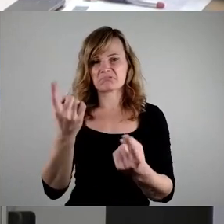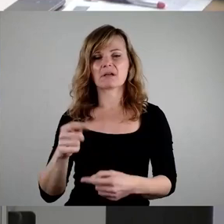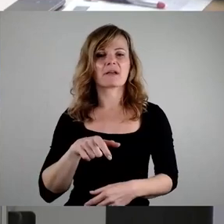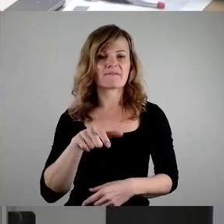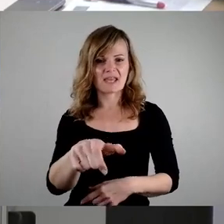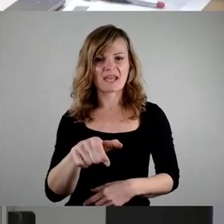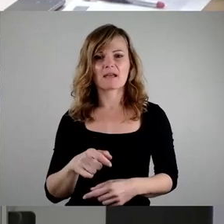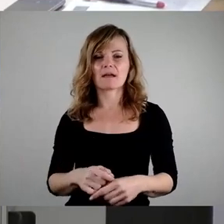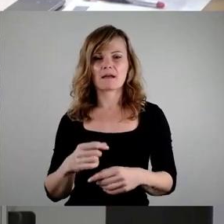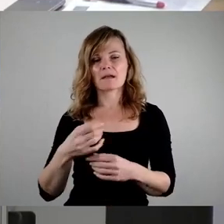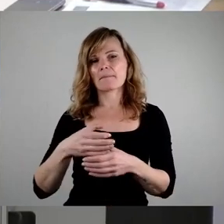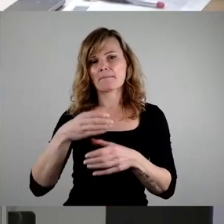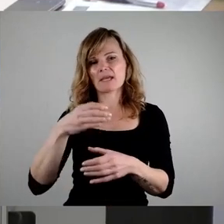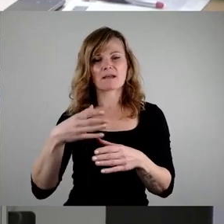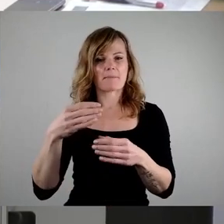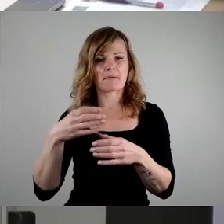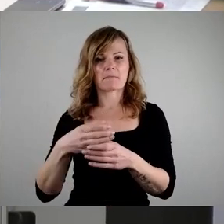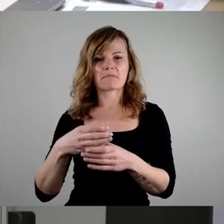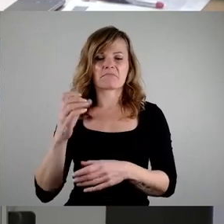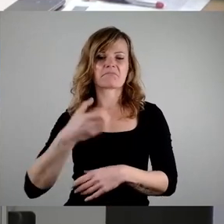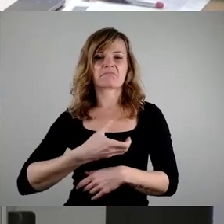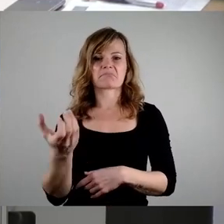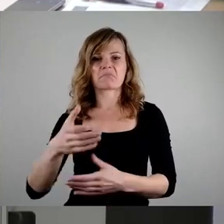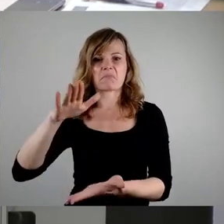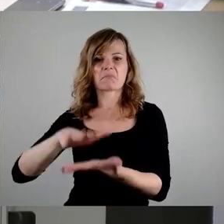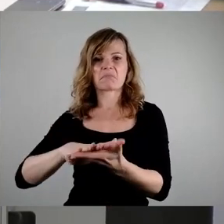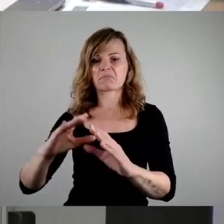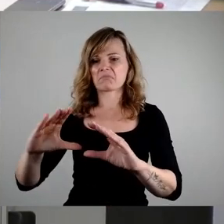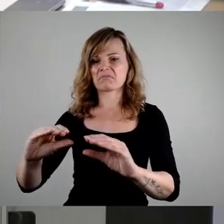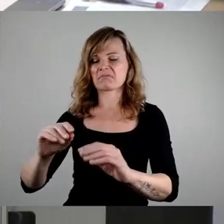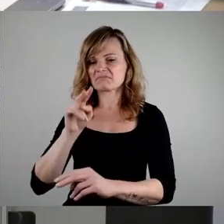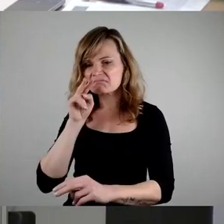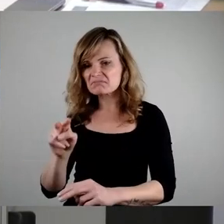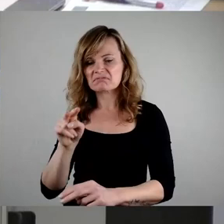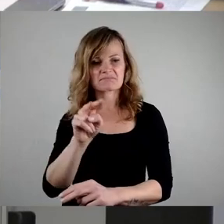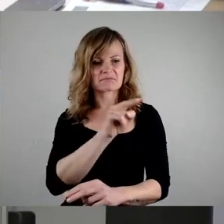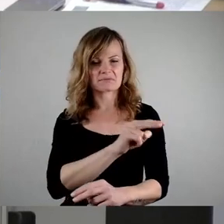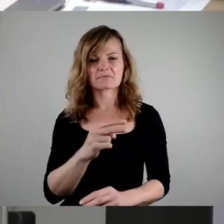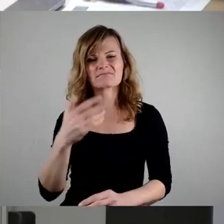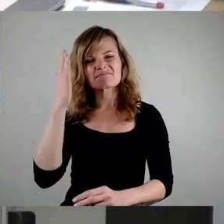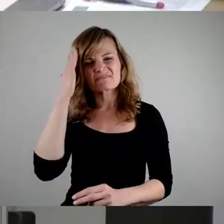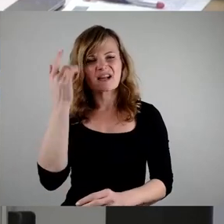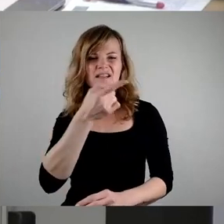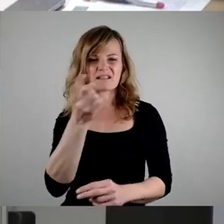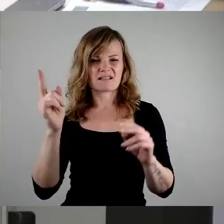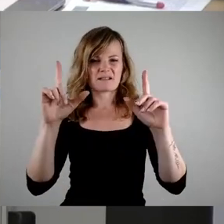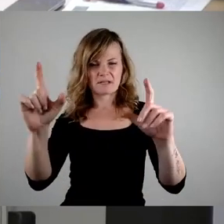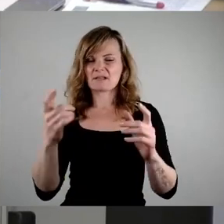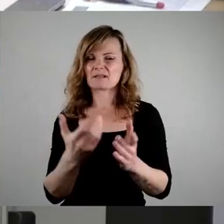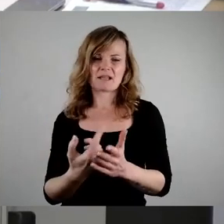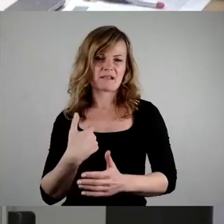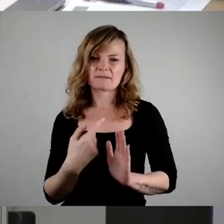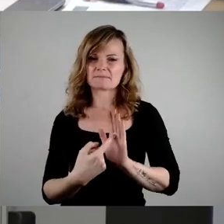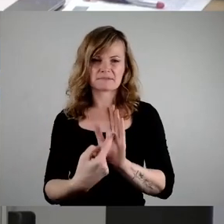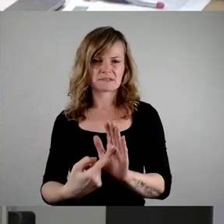überquellenden öffentlichen Mülleimern. Ich verzichte jetzt darauf. Sie haben alle solche Bilder im Kopf und die Klagen über